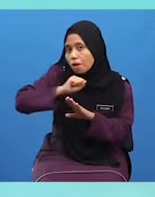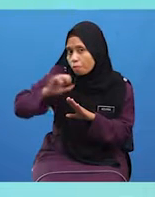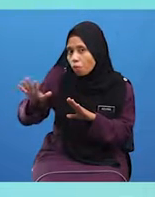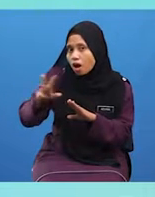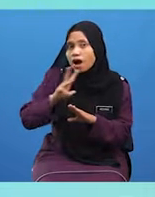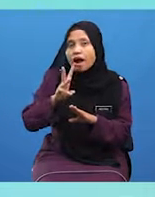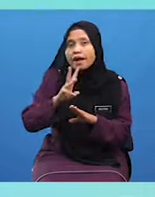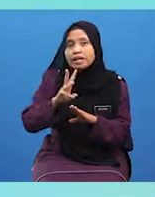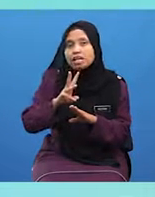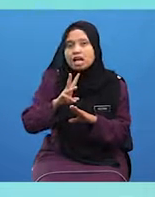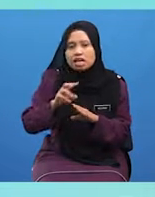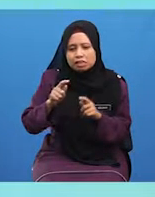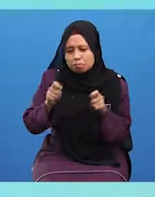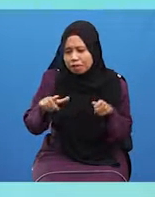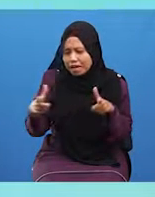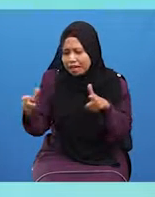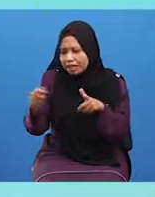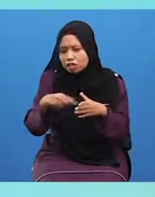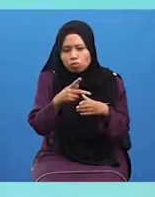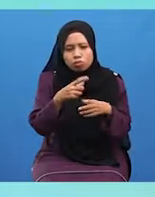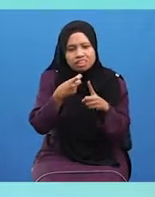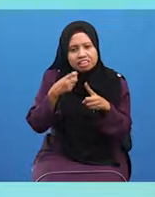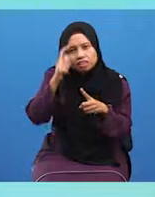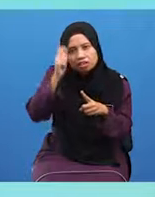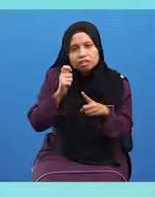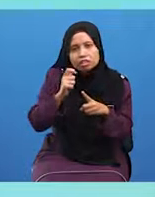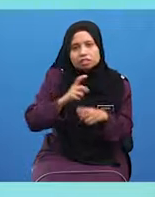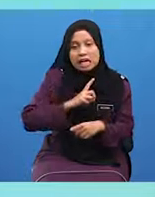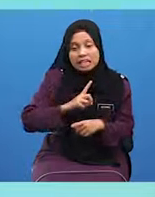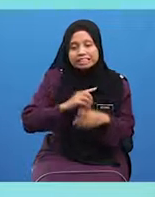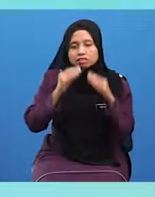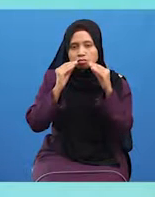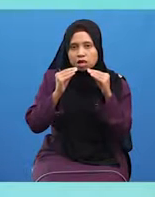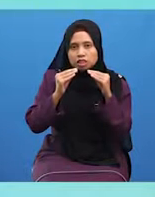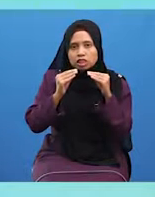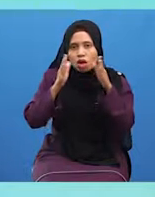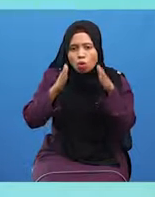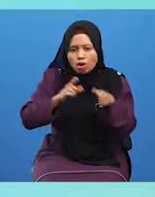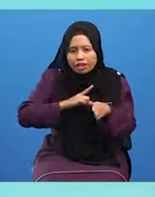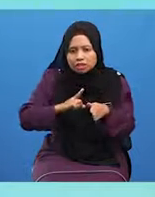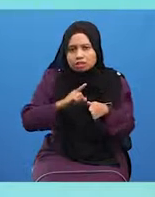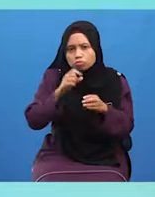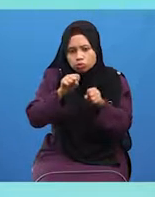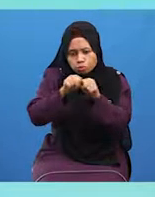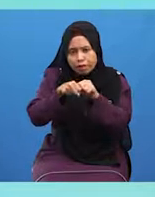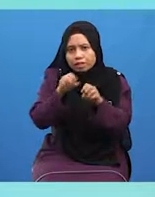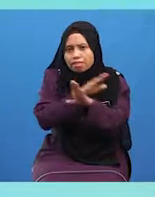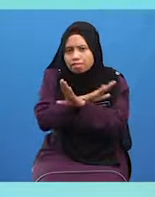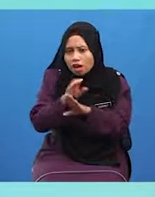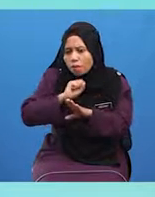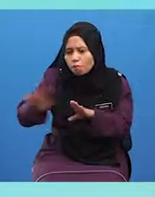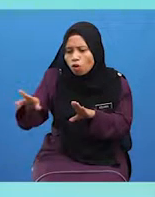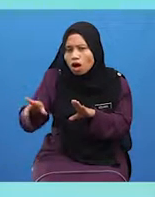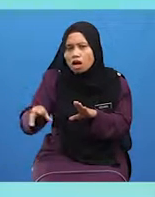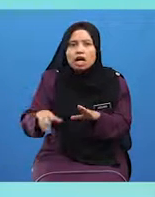Membuang Najis Di Merata Rata Tempat Islam Mengajar Umatnya Supaya Tidak